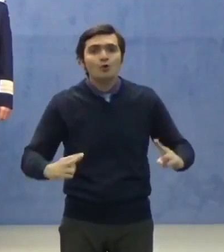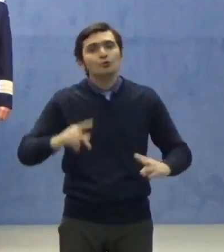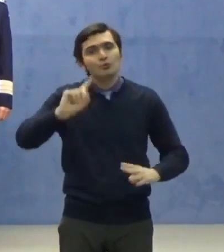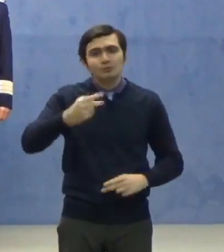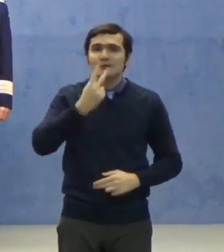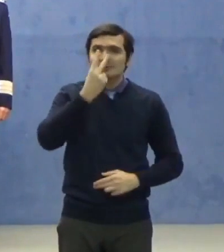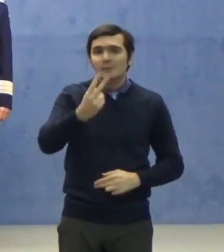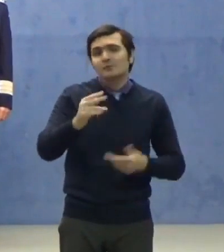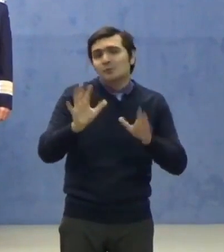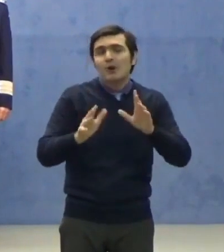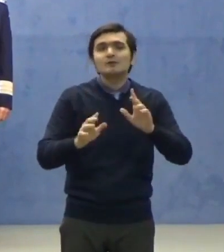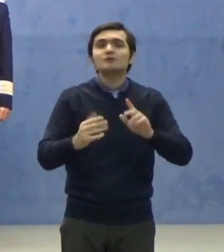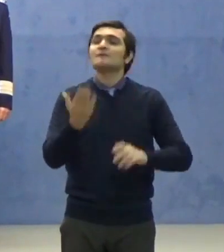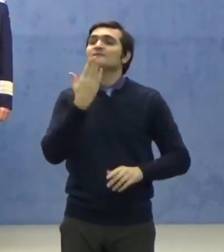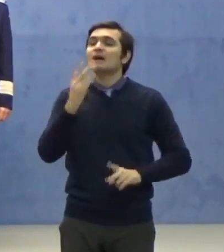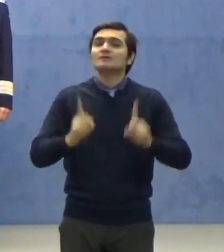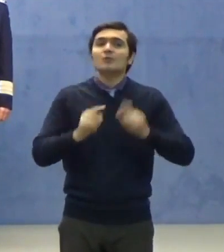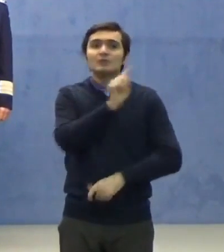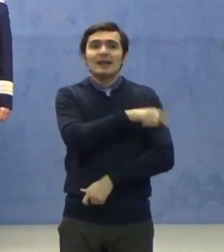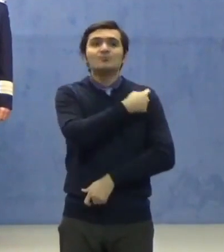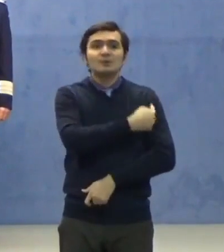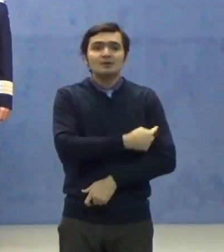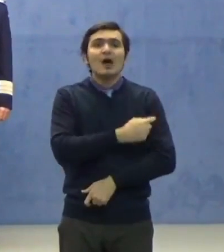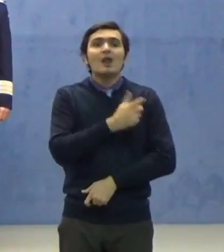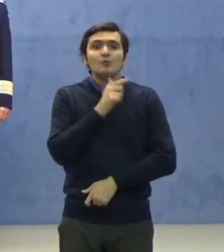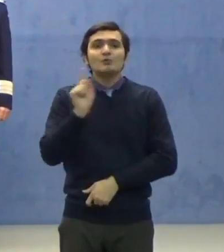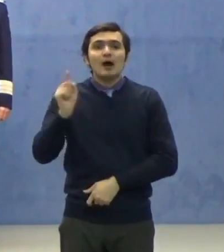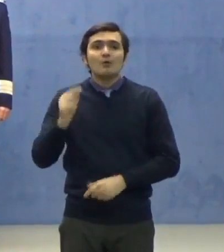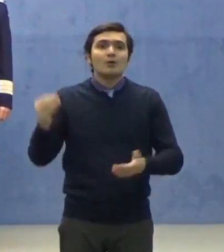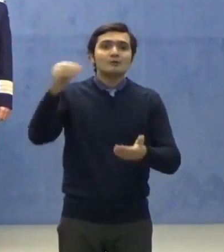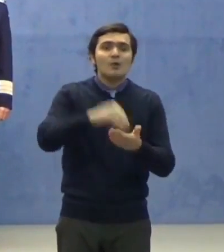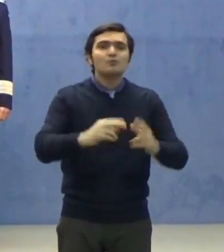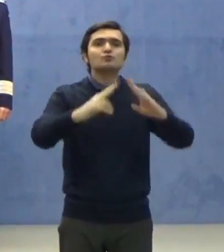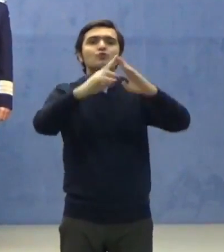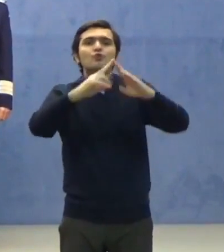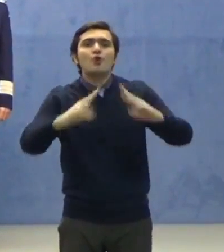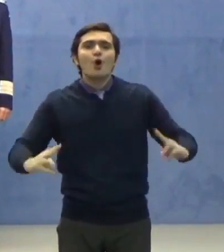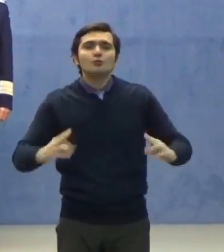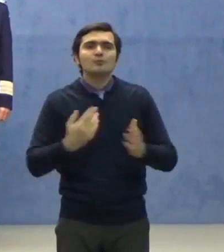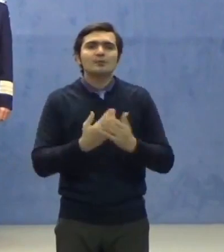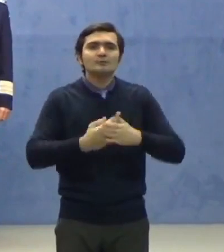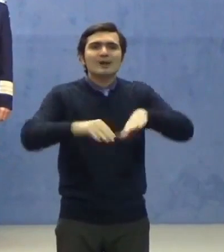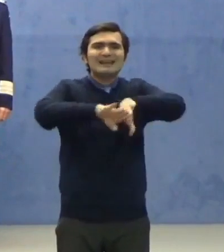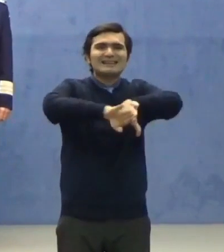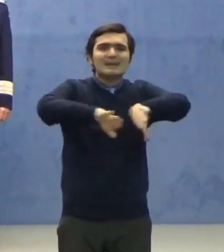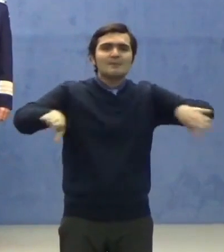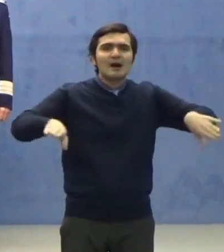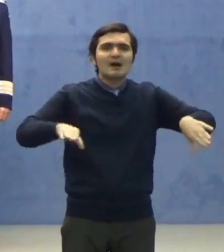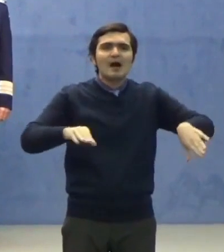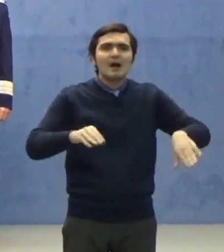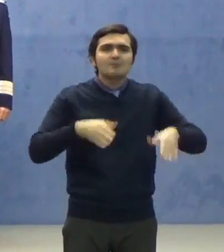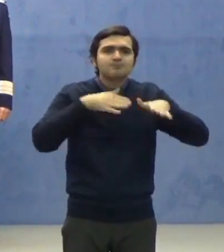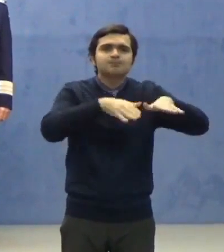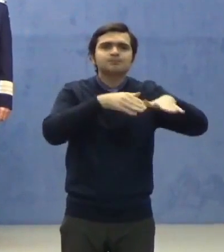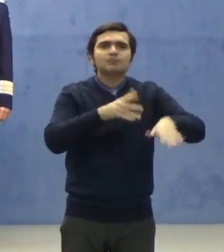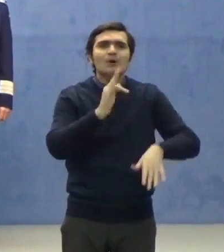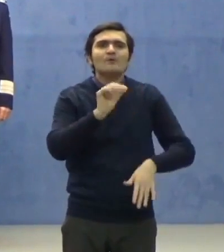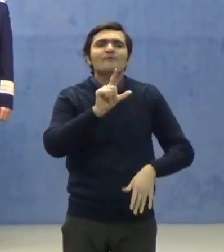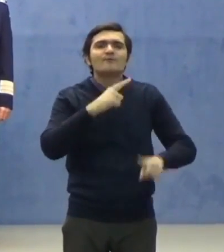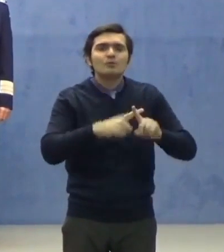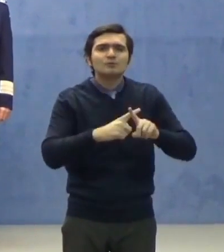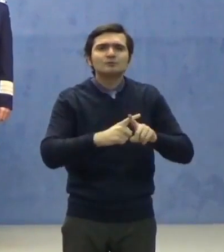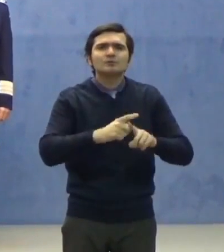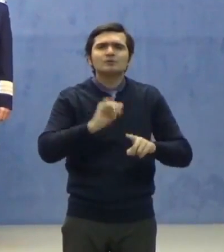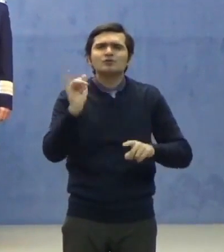le mai vedeți și în față unor spitale unde au fost instalate pentru separarea fluxurilor între cei care